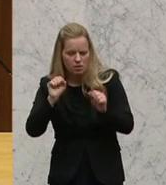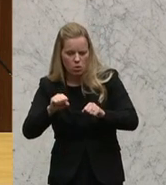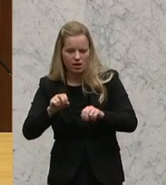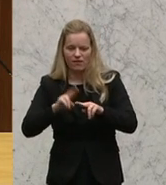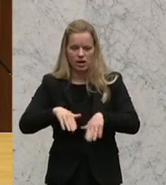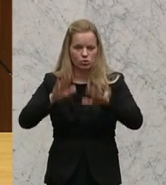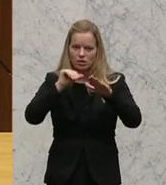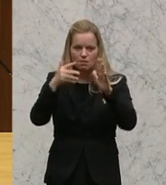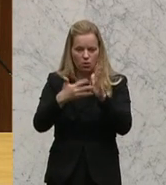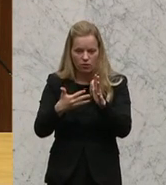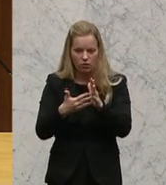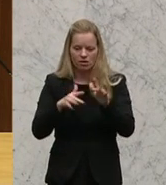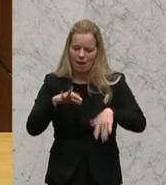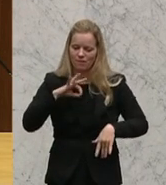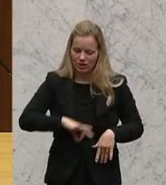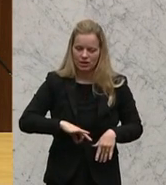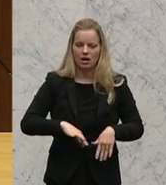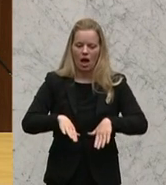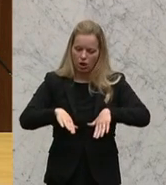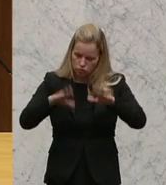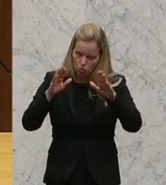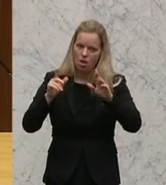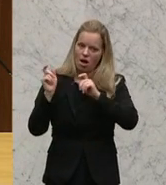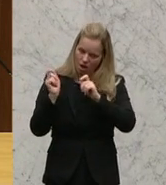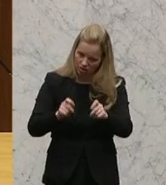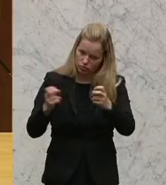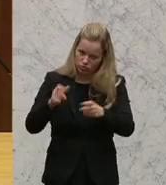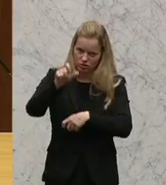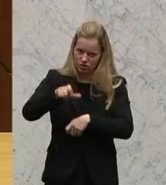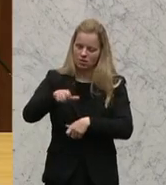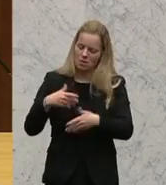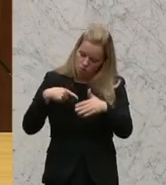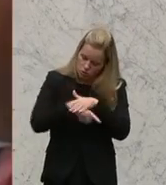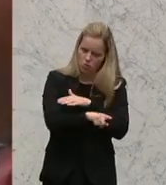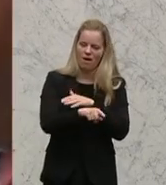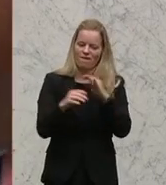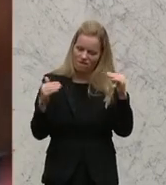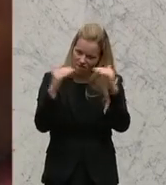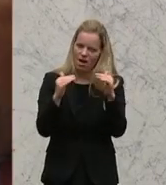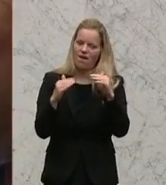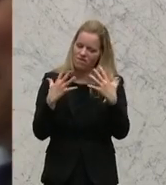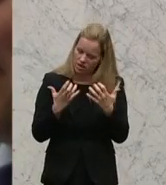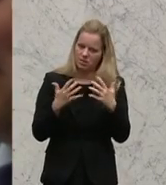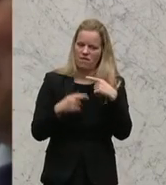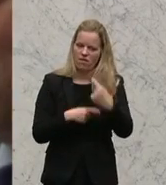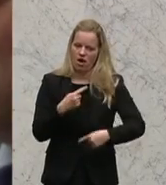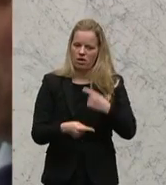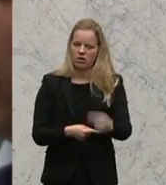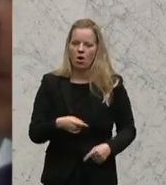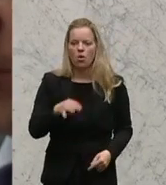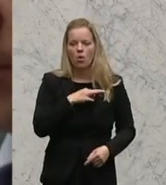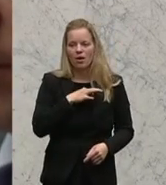betont, dass es eine Verpflichtung gibt, dass Asylansuchende Zugang zu fairen am wirksamen Verfahren haben wollen. Herr Kollege Redler, ich verstehe, dass Ihnen